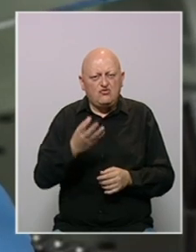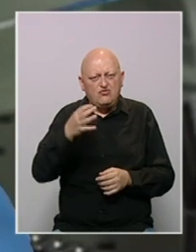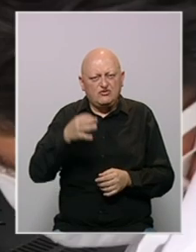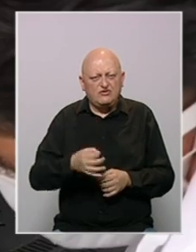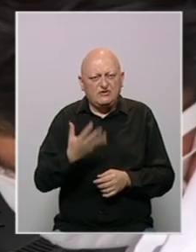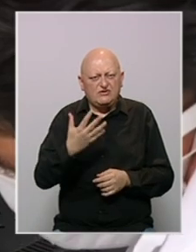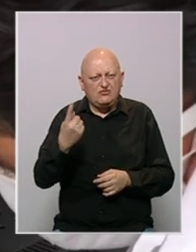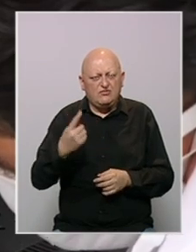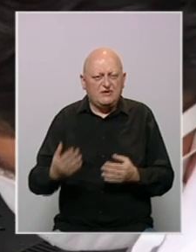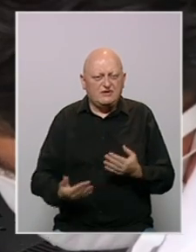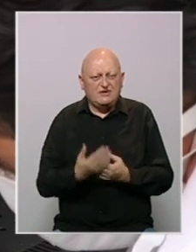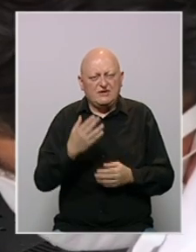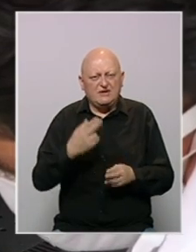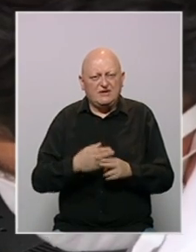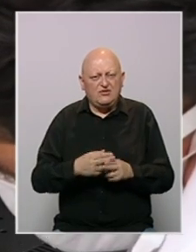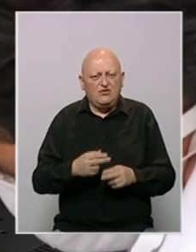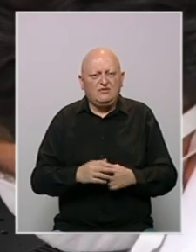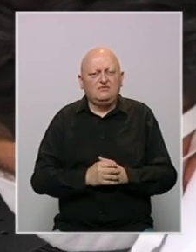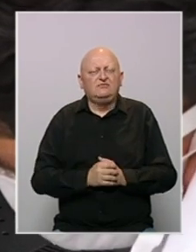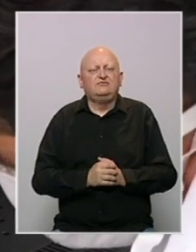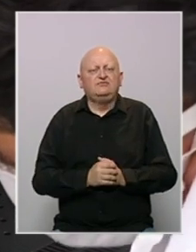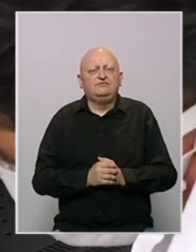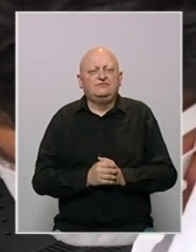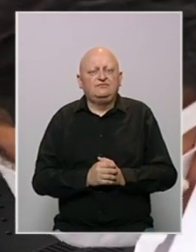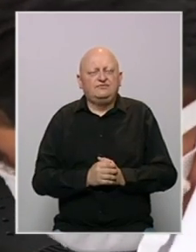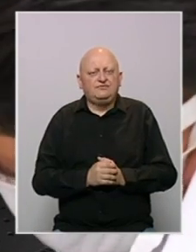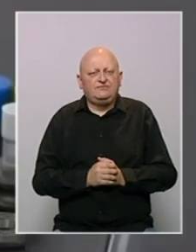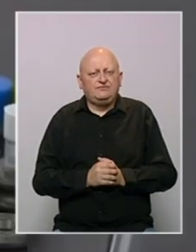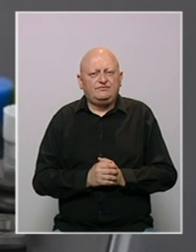U Brčko distriktu 51 novozaraženi.